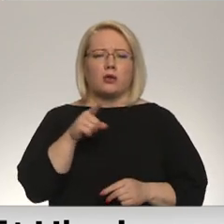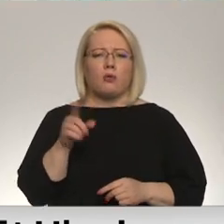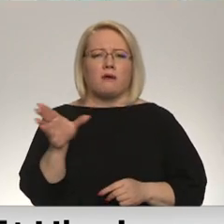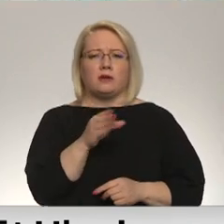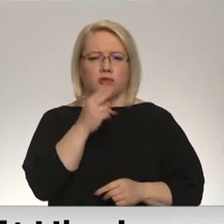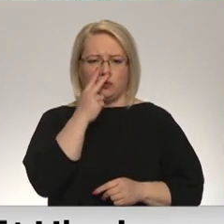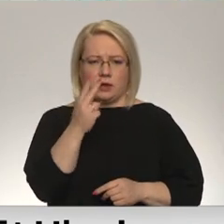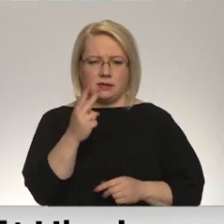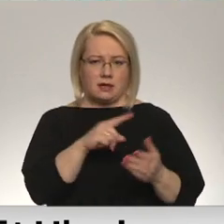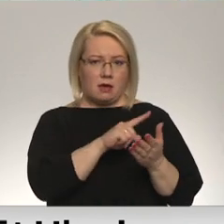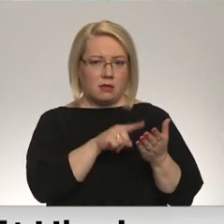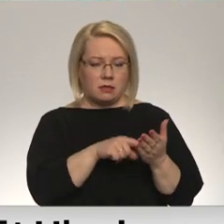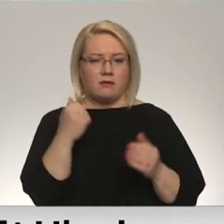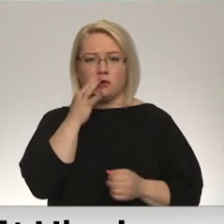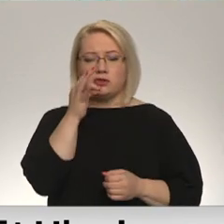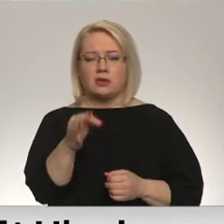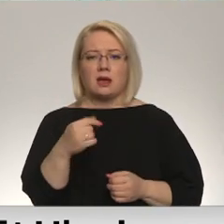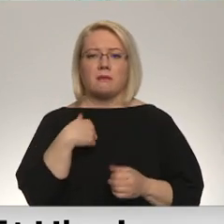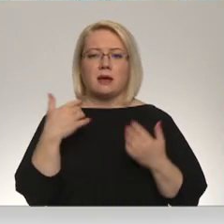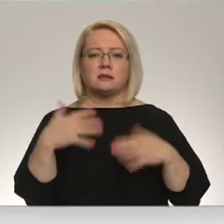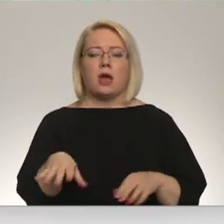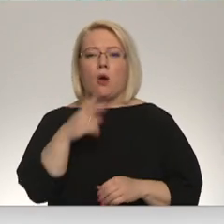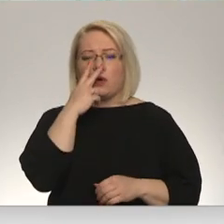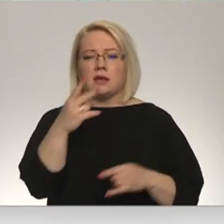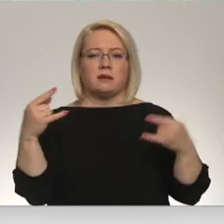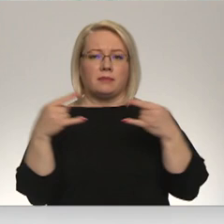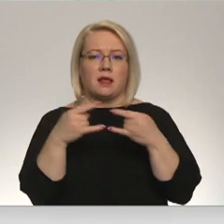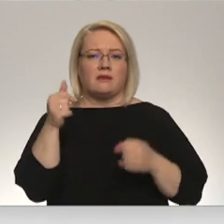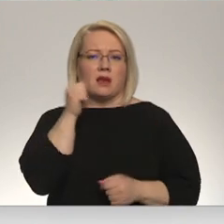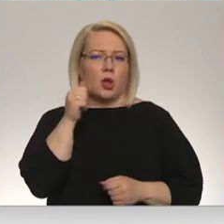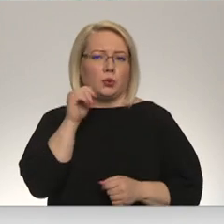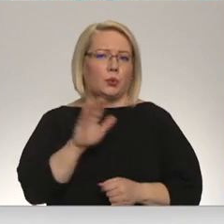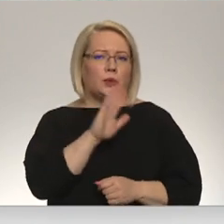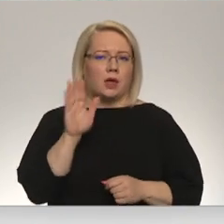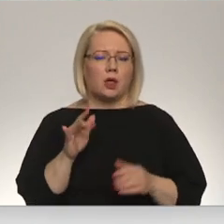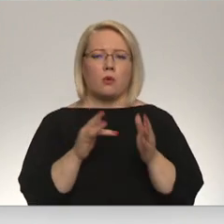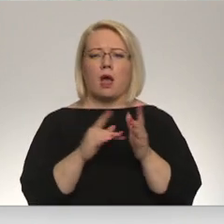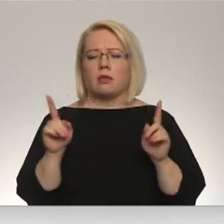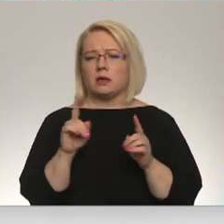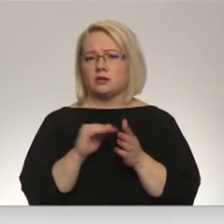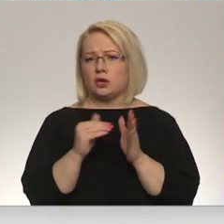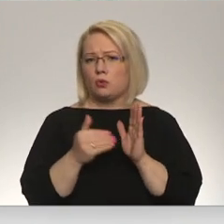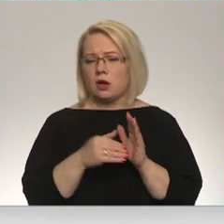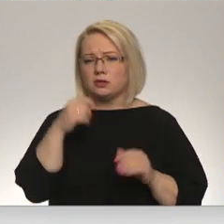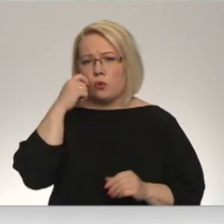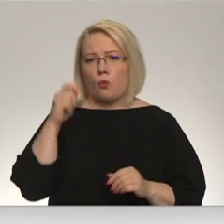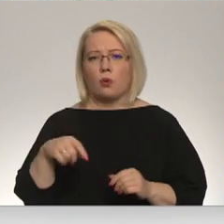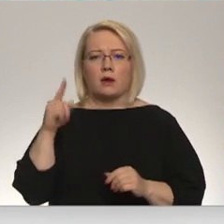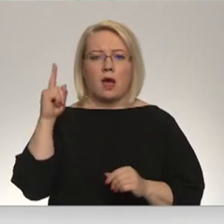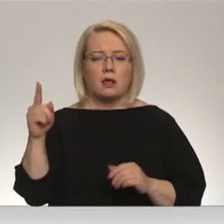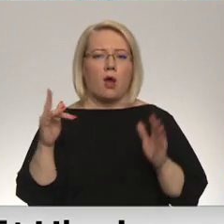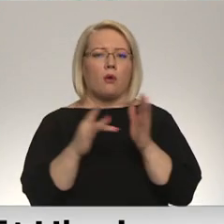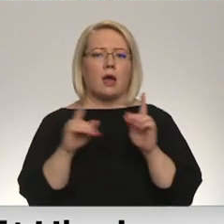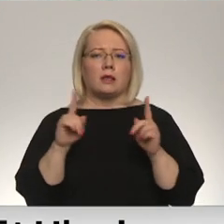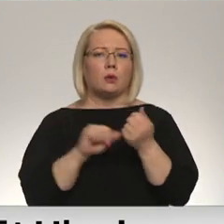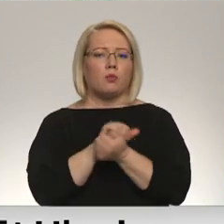Jā, mēs jau redzam televīzijā katru dienu, kāda ir situācija Ukrainā un kāda ir